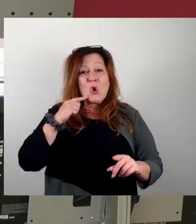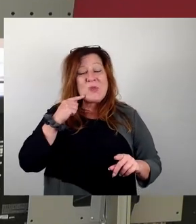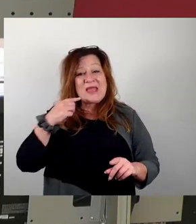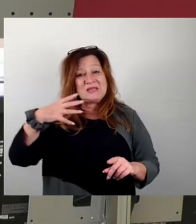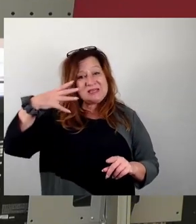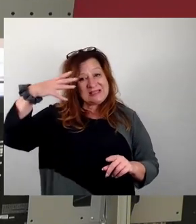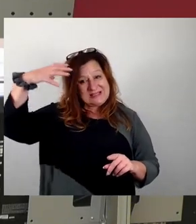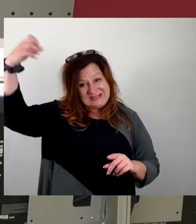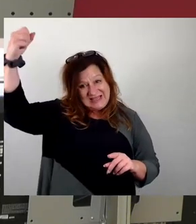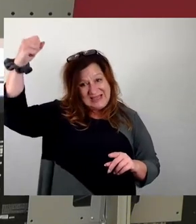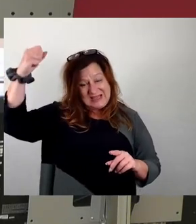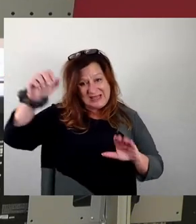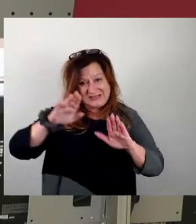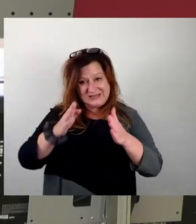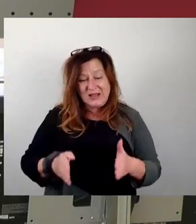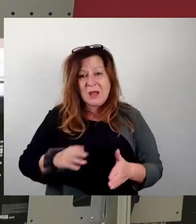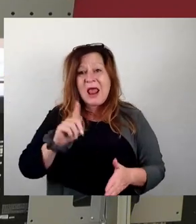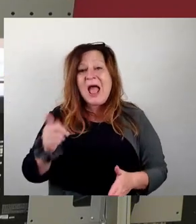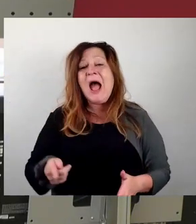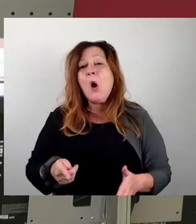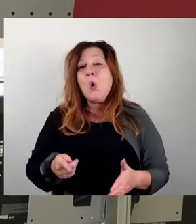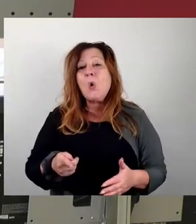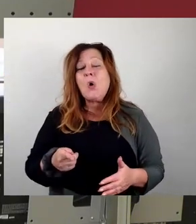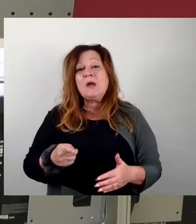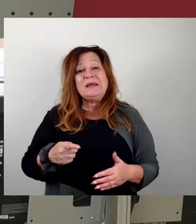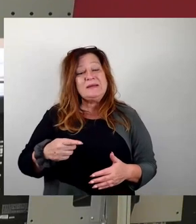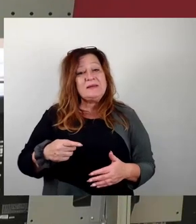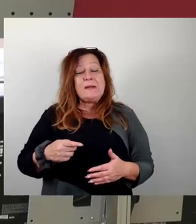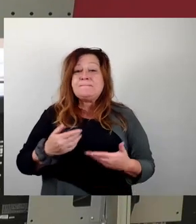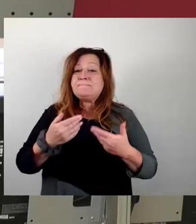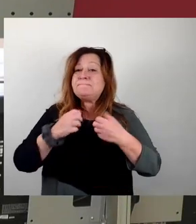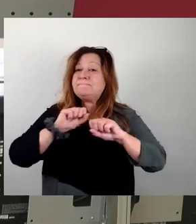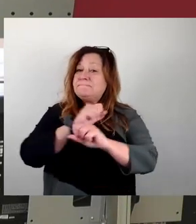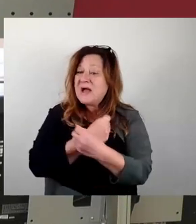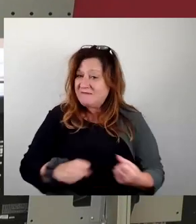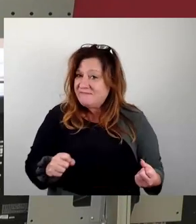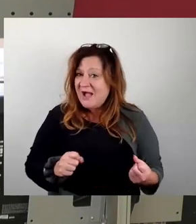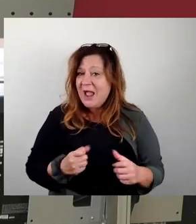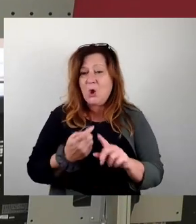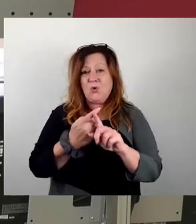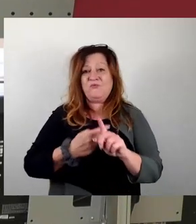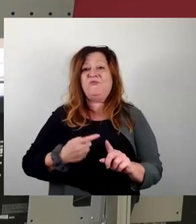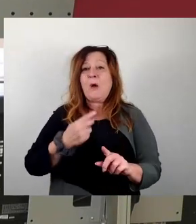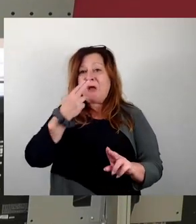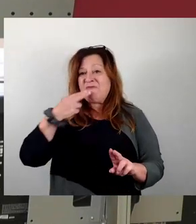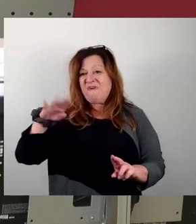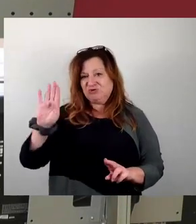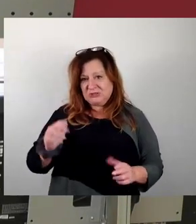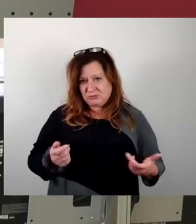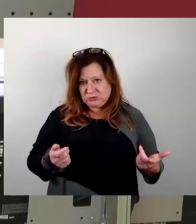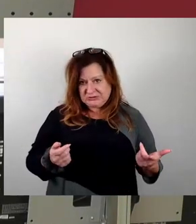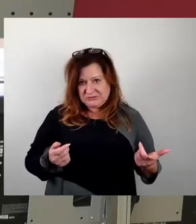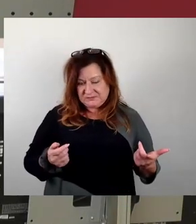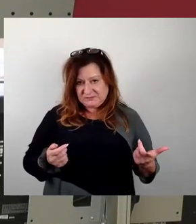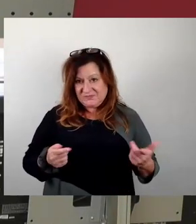als Denkmal der Befreiung vom Faschismus. Denn das war ja genau damit verbunden. Und in dieser Funktion